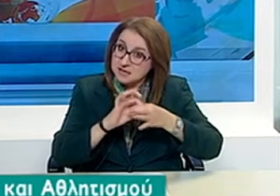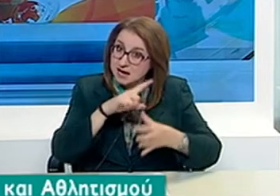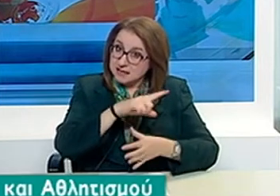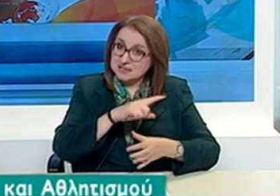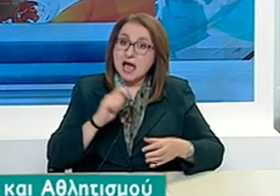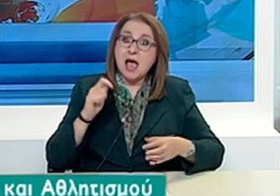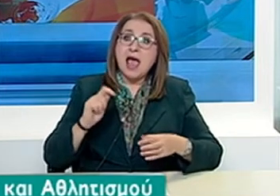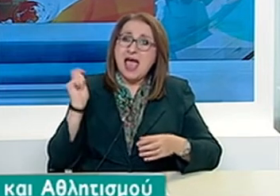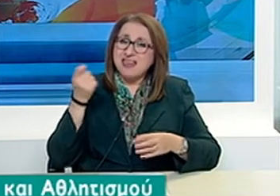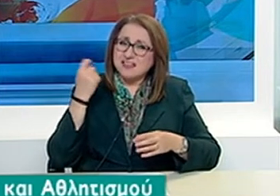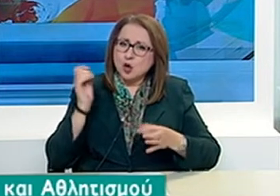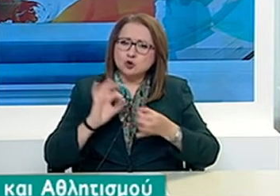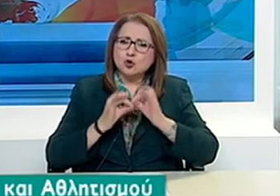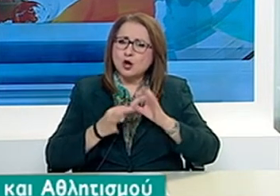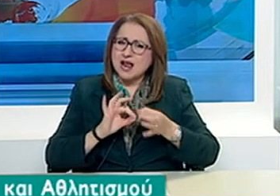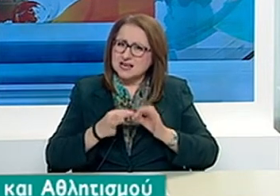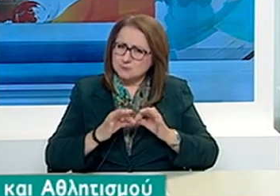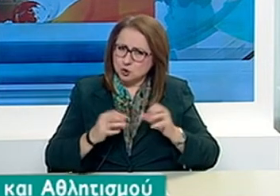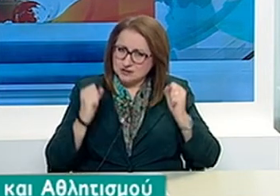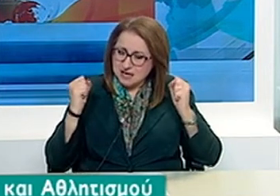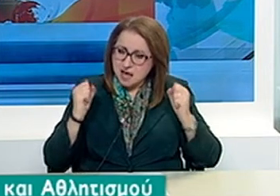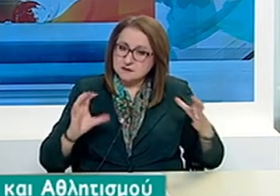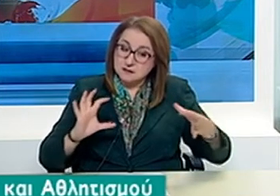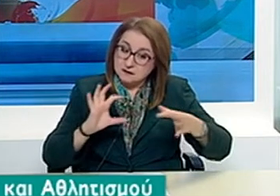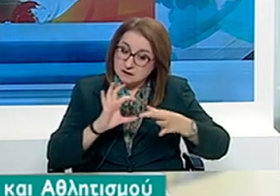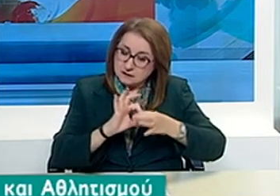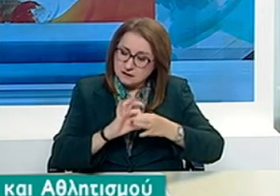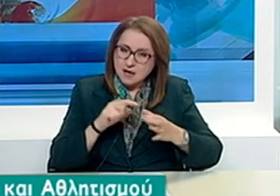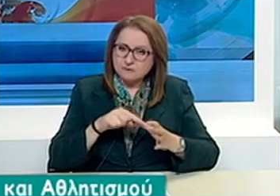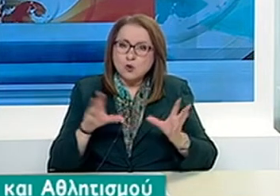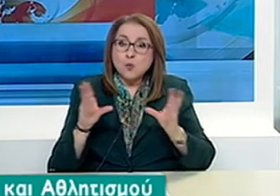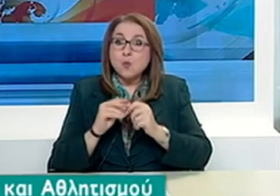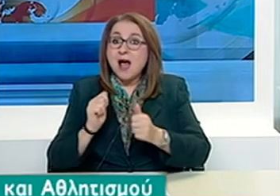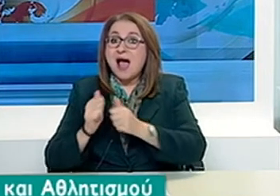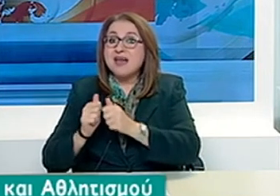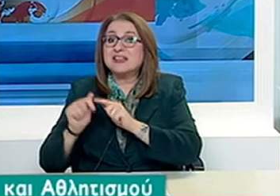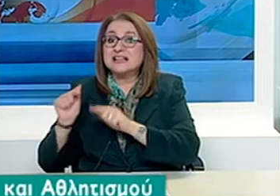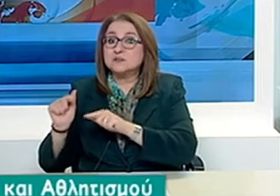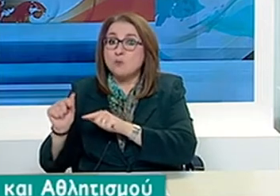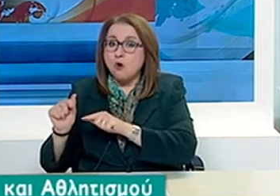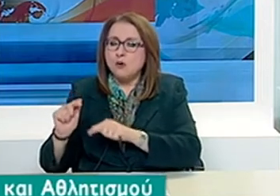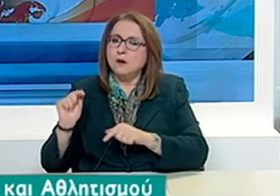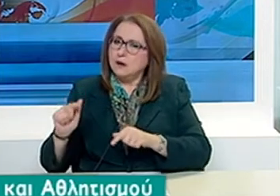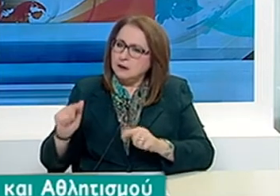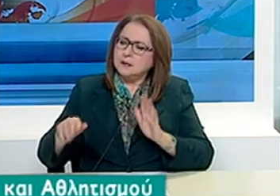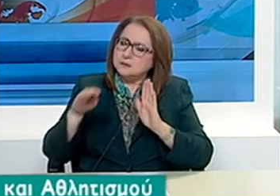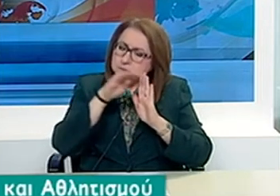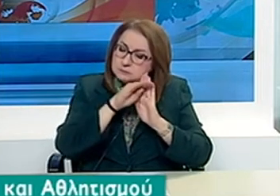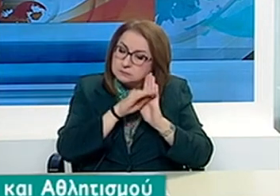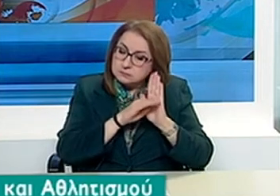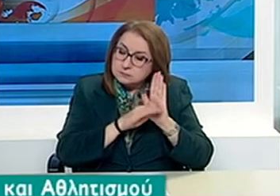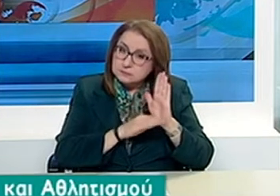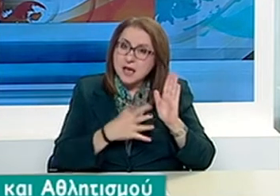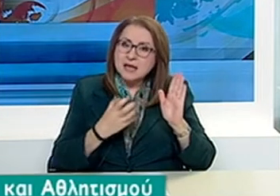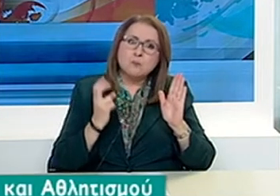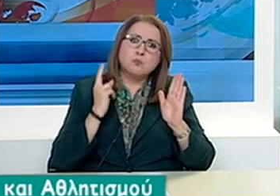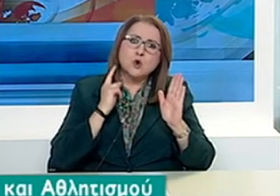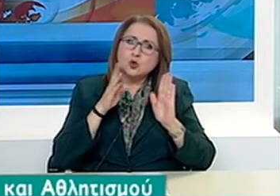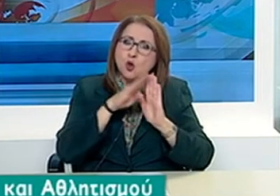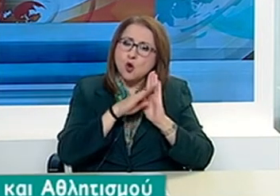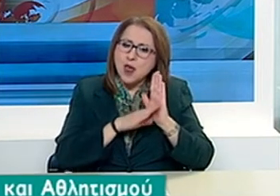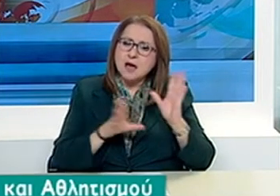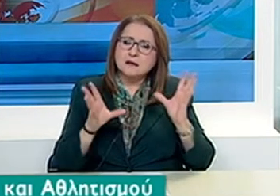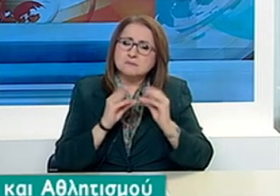η οποία επιτροπή εκπονεί δυναμικά υγειονομικά πρωτόκολλα τα οποία επικαιροποιούνται ανάλογα τις εξελίξεις, τη διεθνή εμπειρία